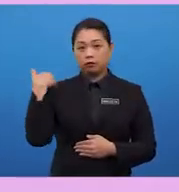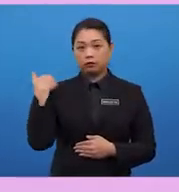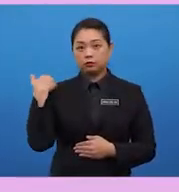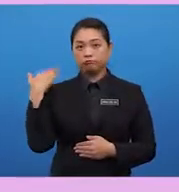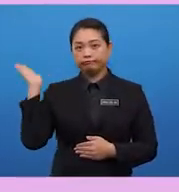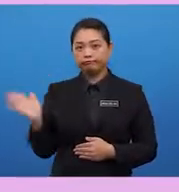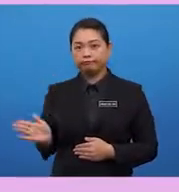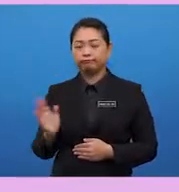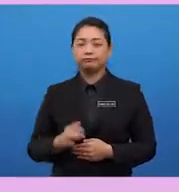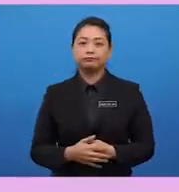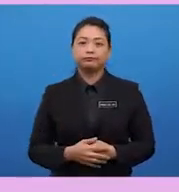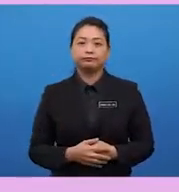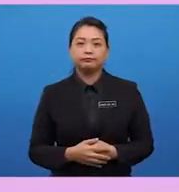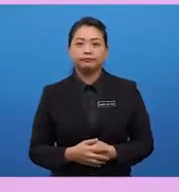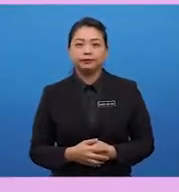following.